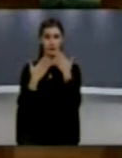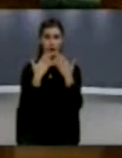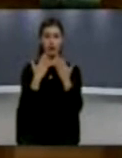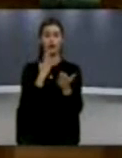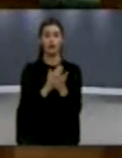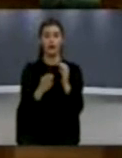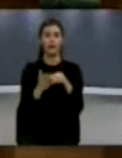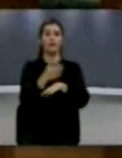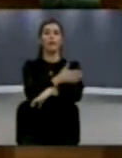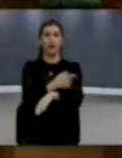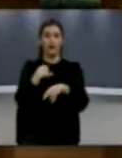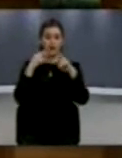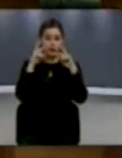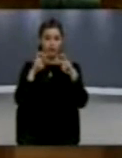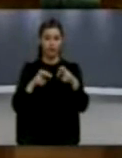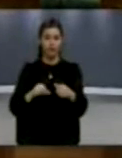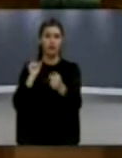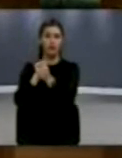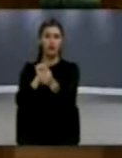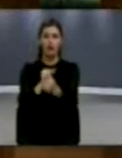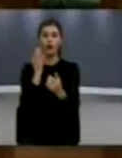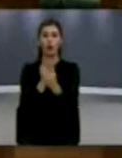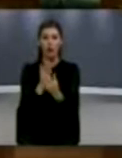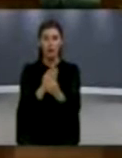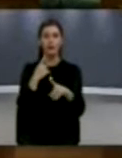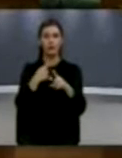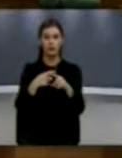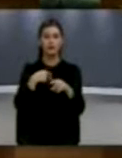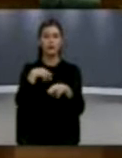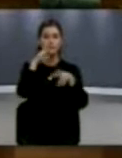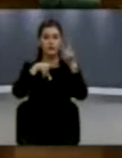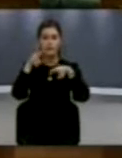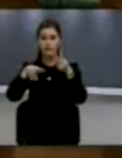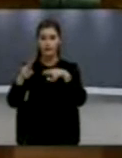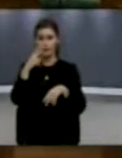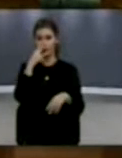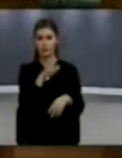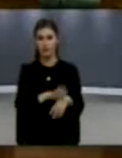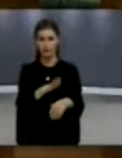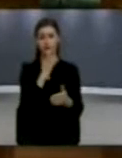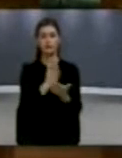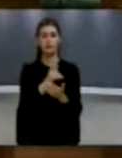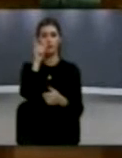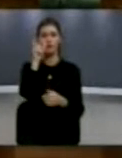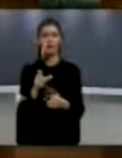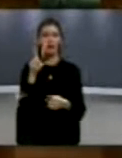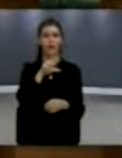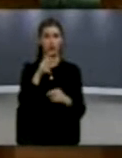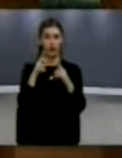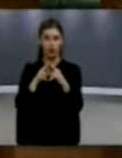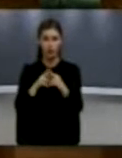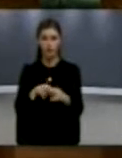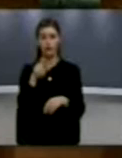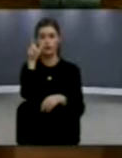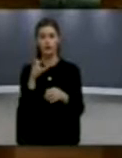stydim i uni i arkivave dhe disa vizita rajonit kufitar, pat në foljur Liburna Liju, Mohamed Nikshë dhe unë, me